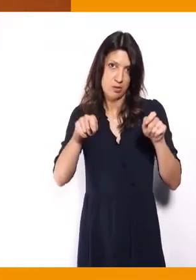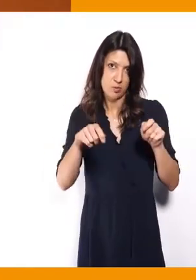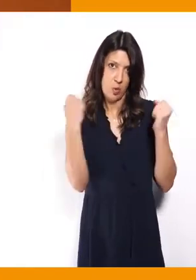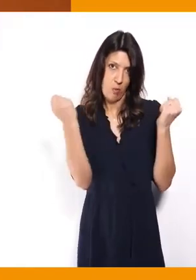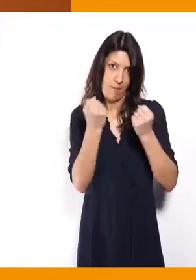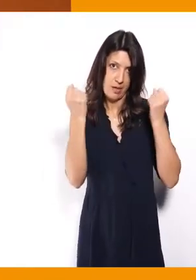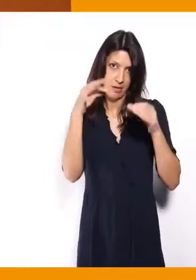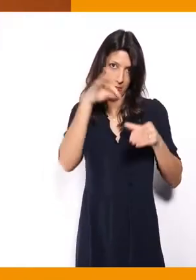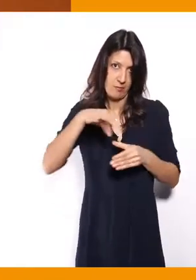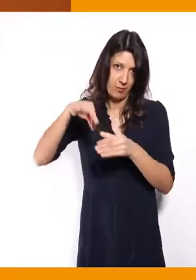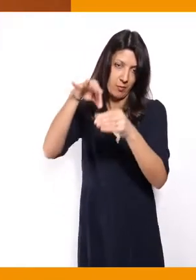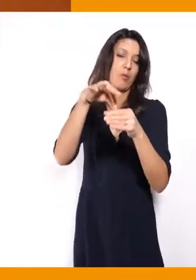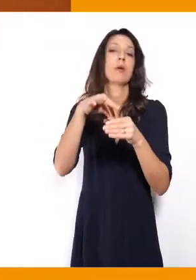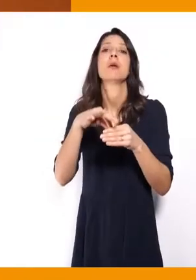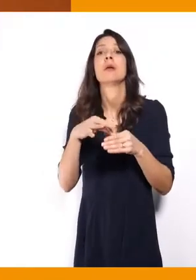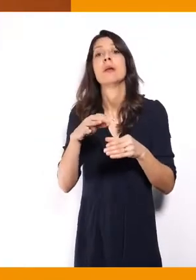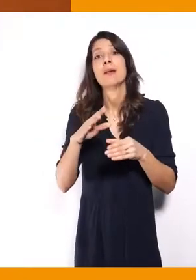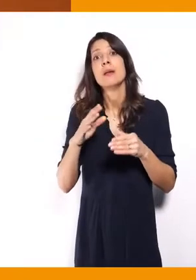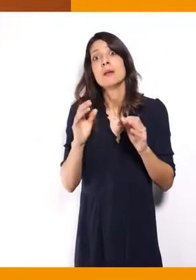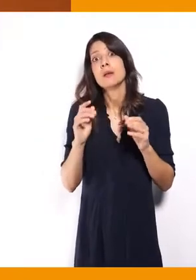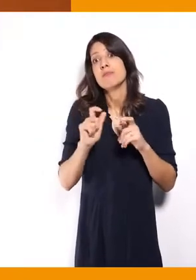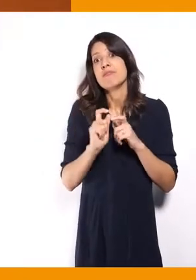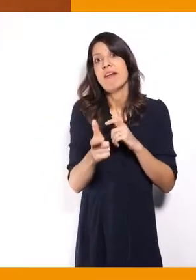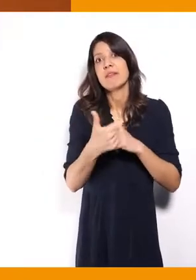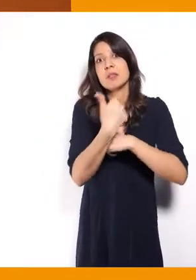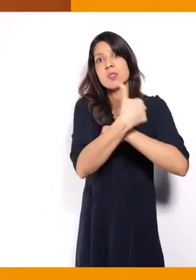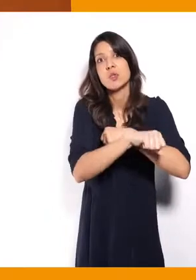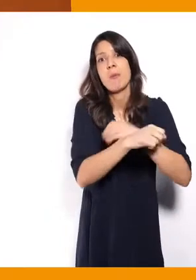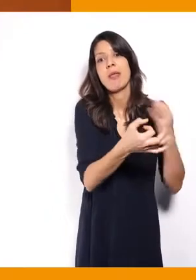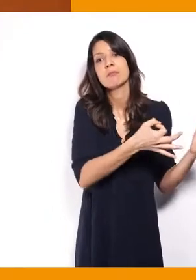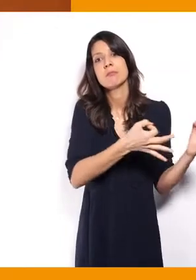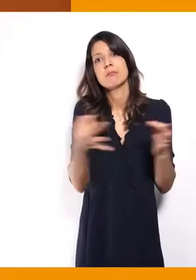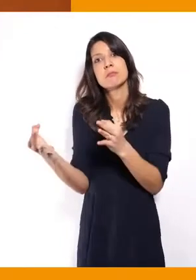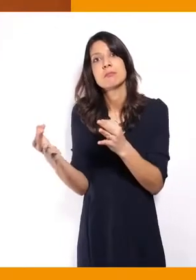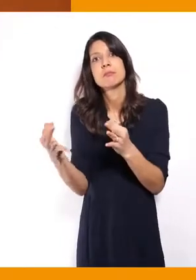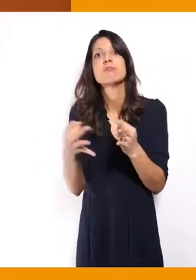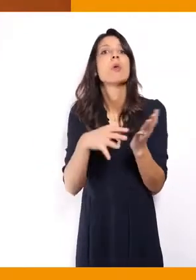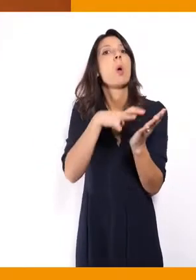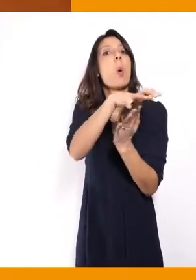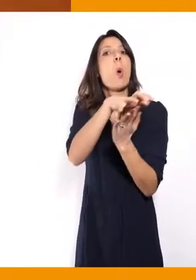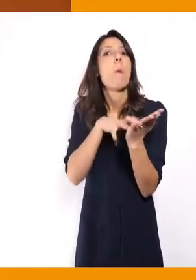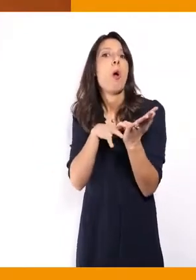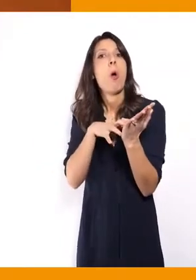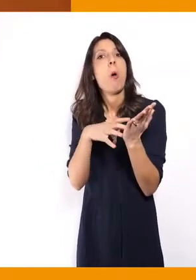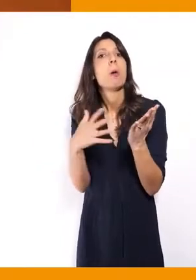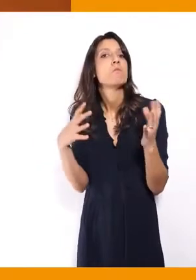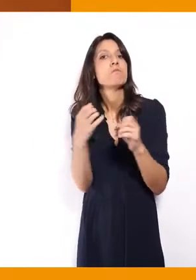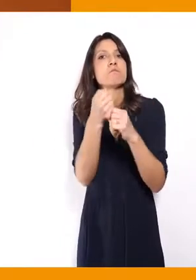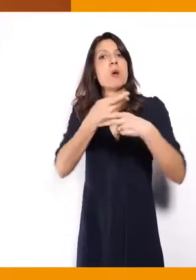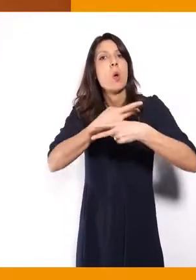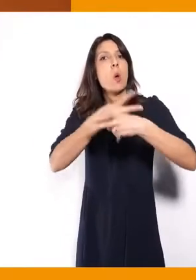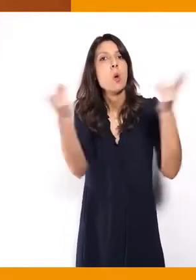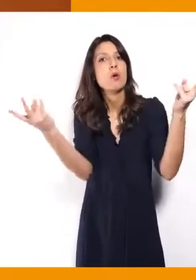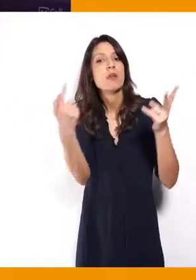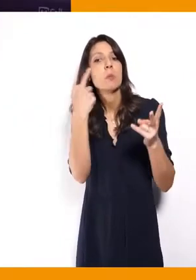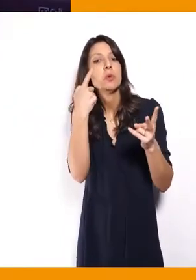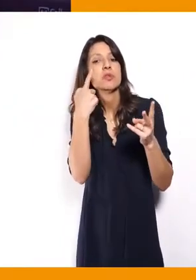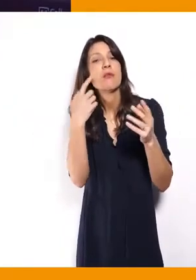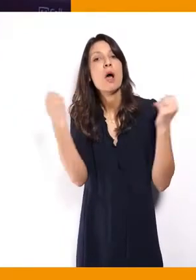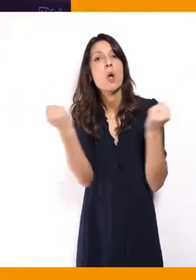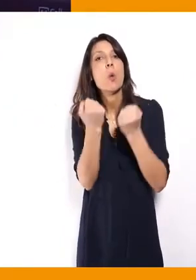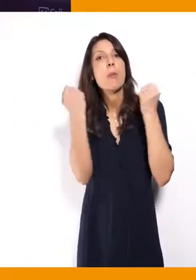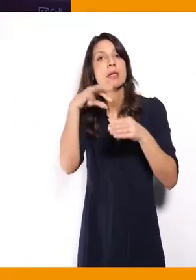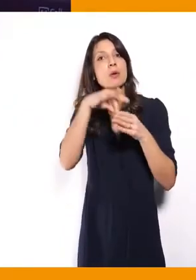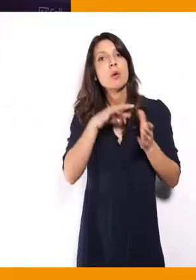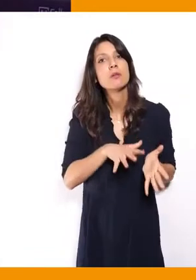pour que chaque semaine nous puissions publier un relevé et constater les évolutions de semaine